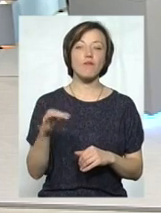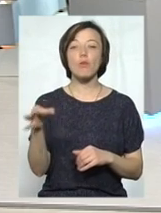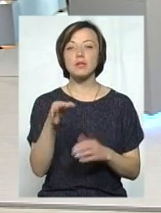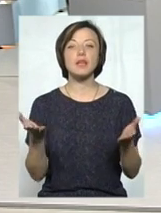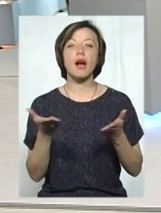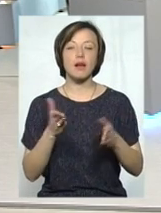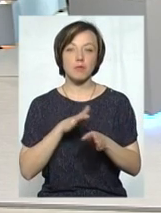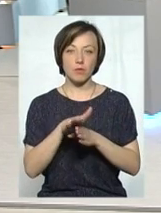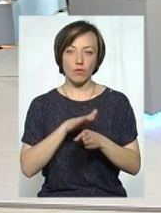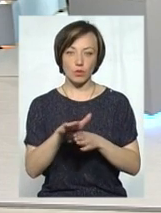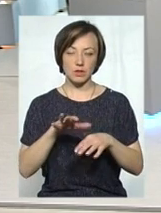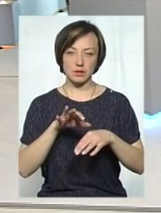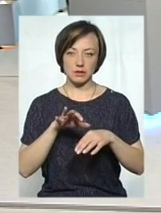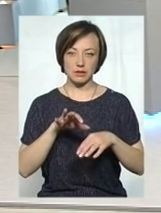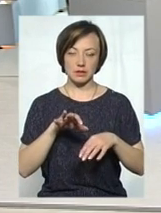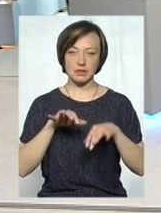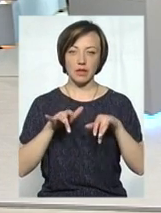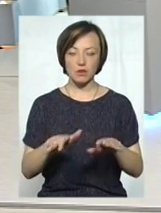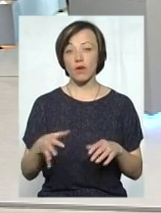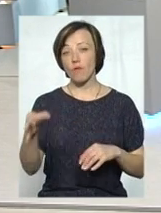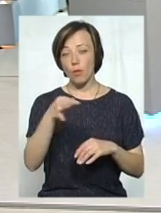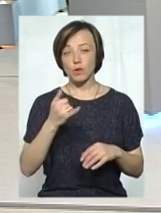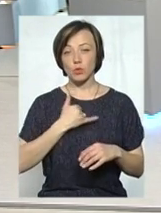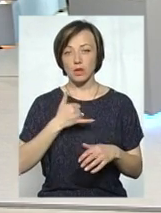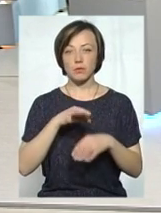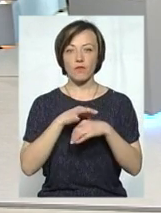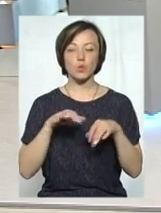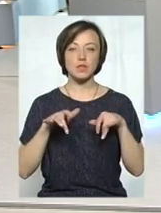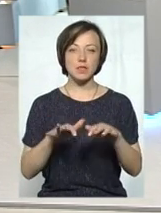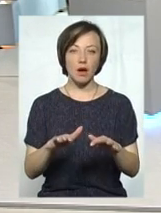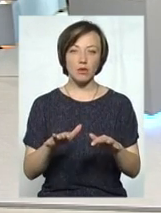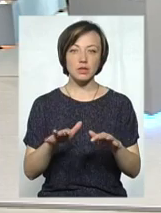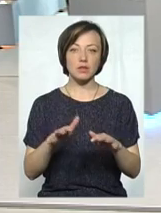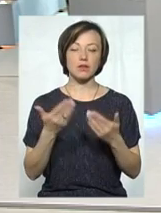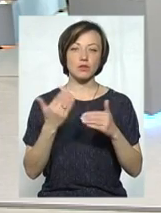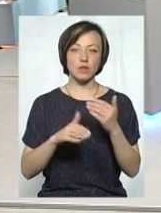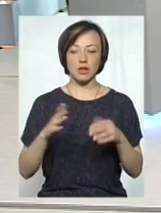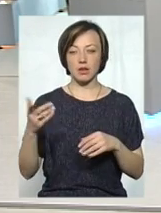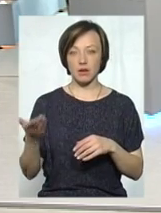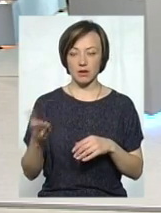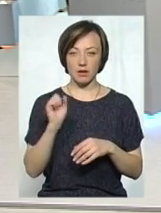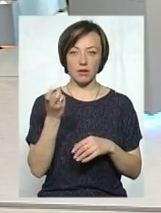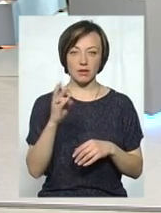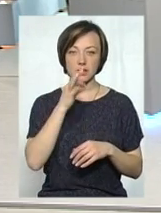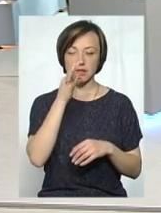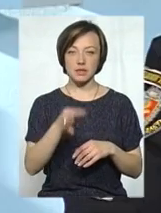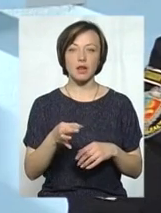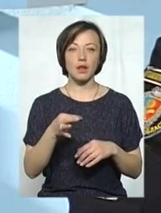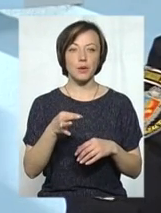проводились? В області у середньому проводились заходи, так як вже моя колега сказала, що